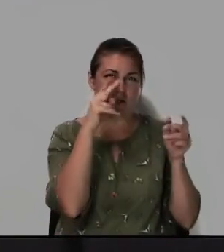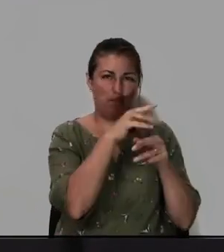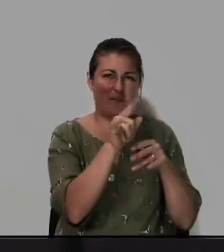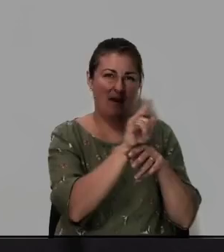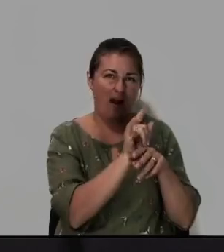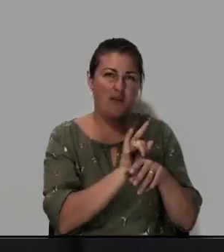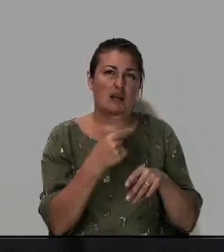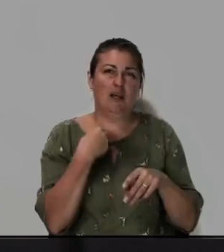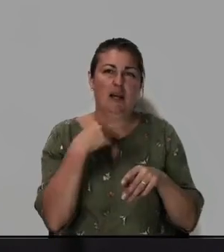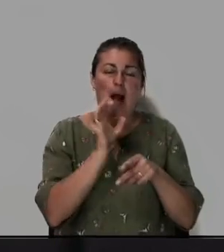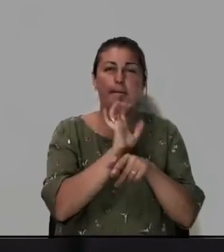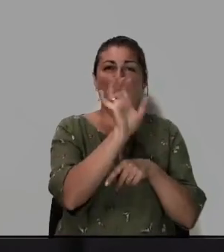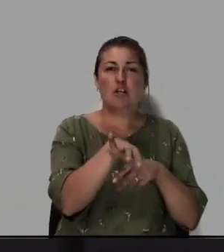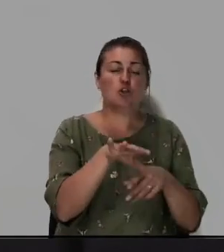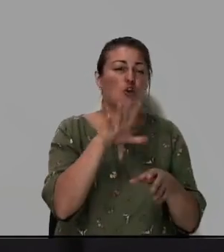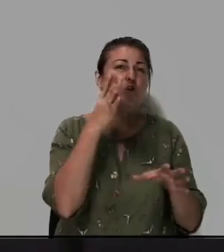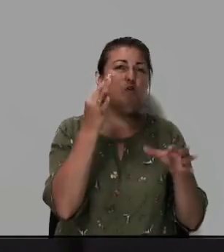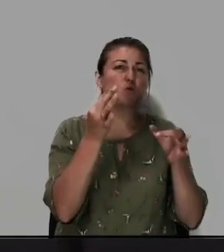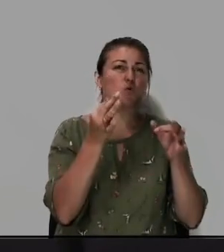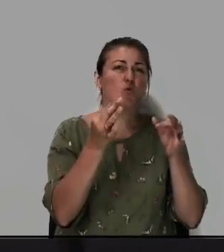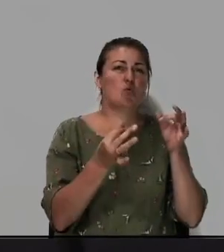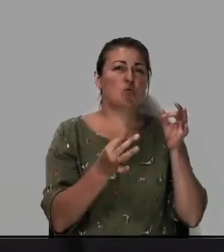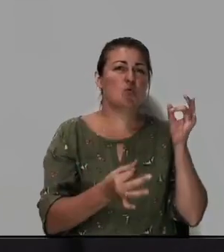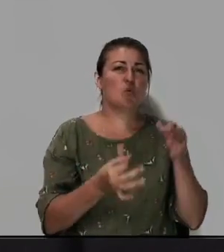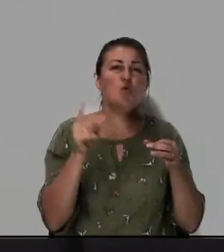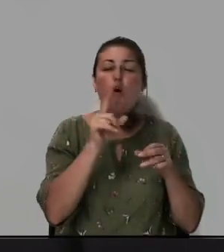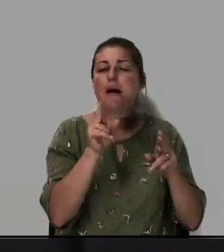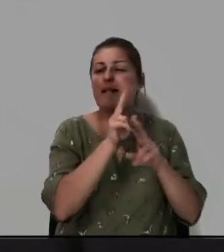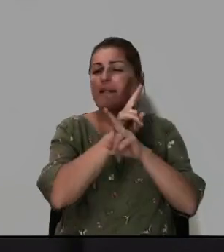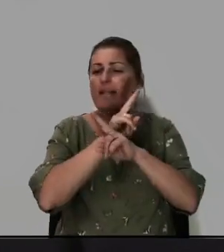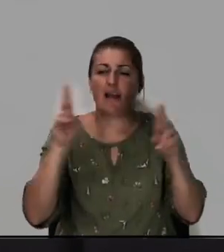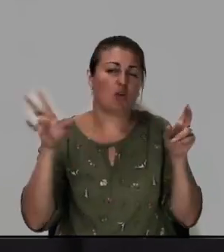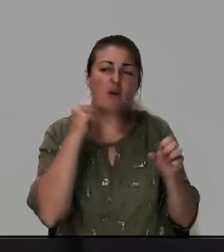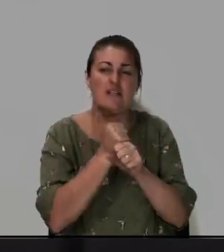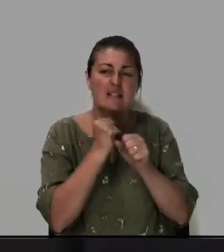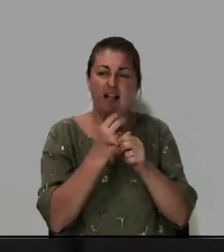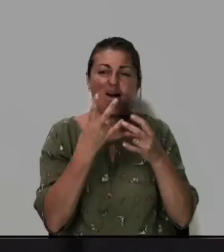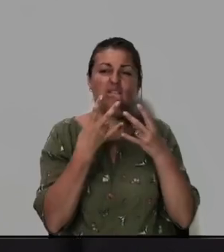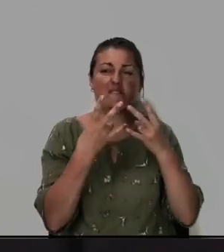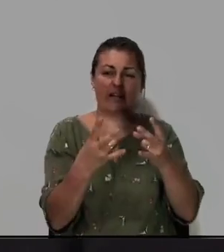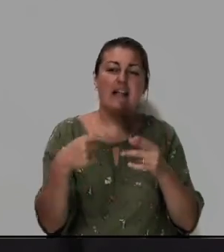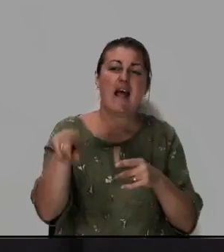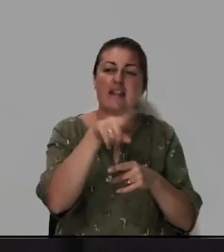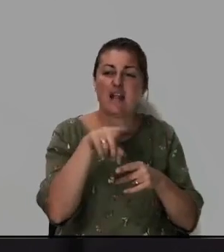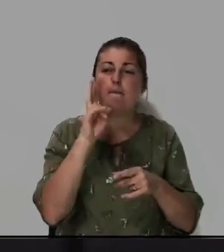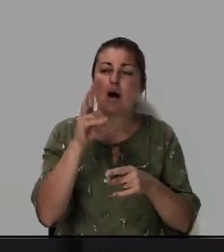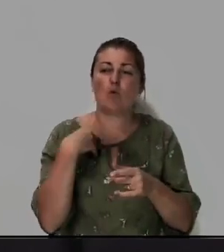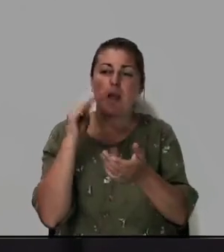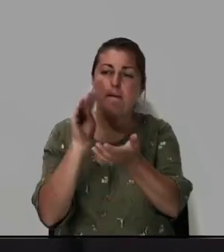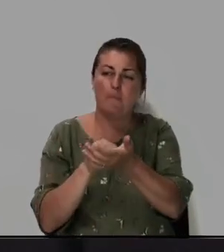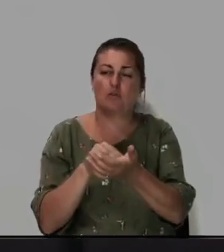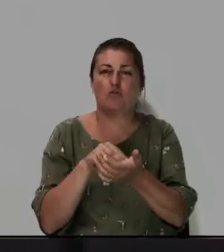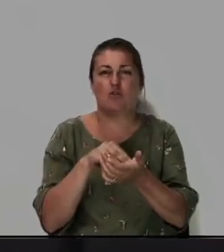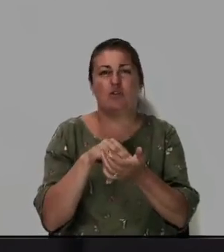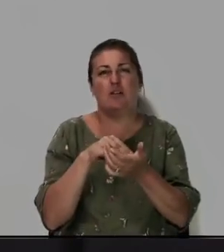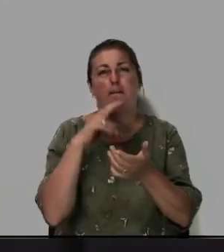когда я пошлю суд чтобы никто не сделал вреда тем которые я положил печать на челах